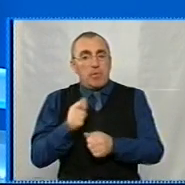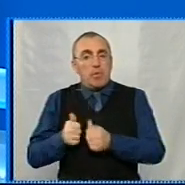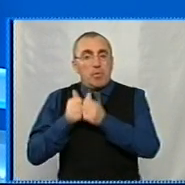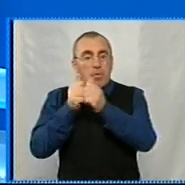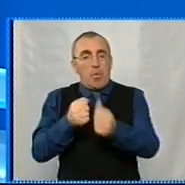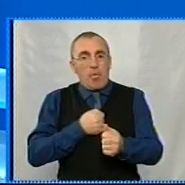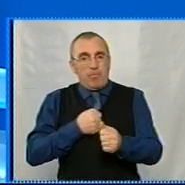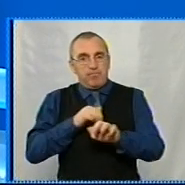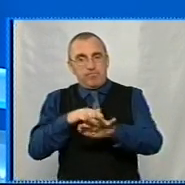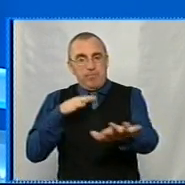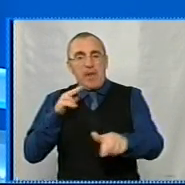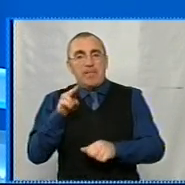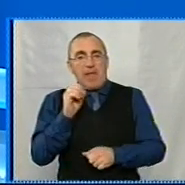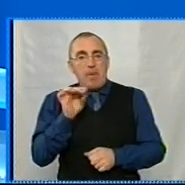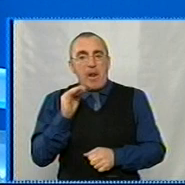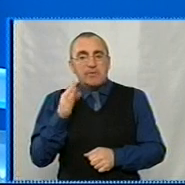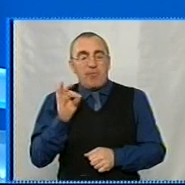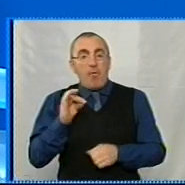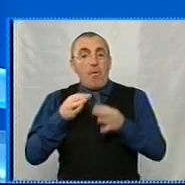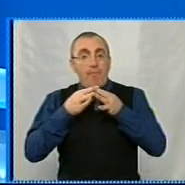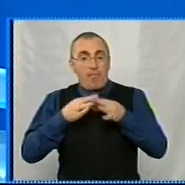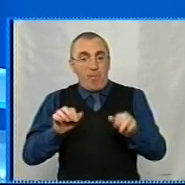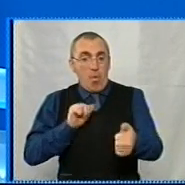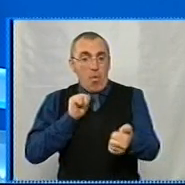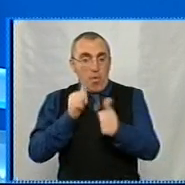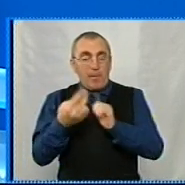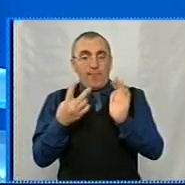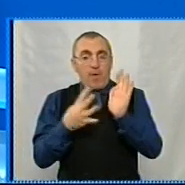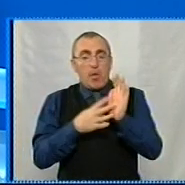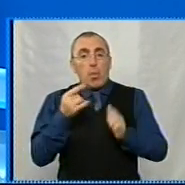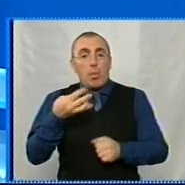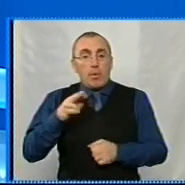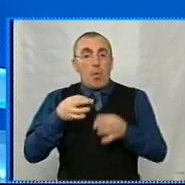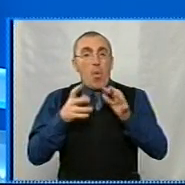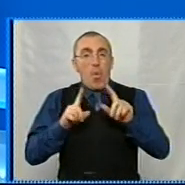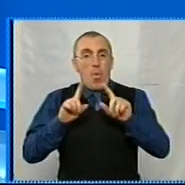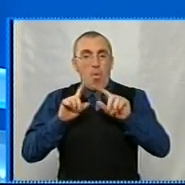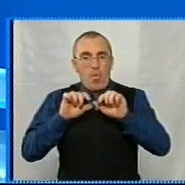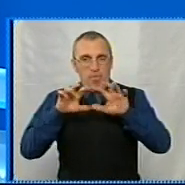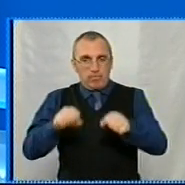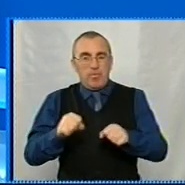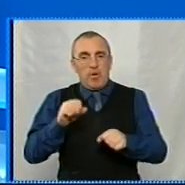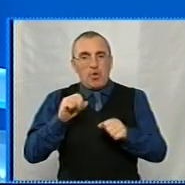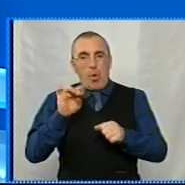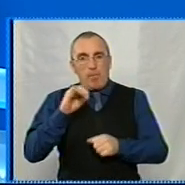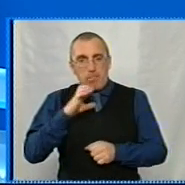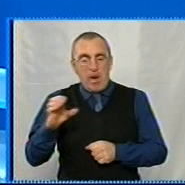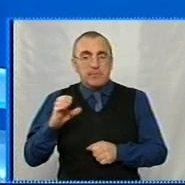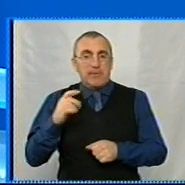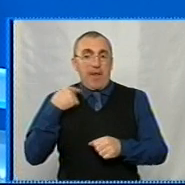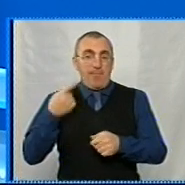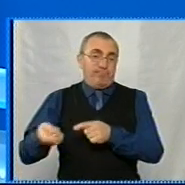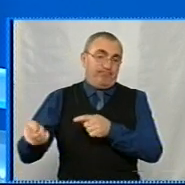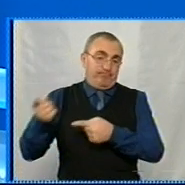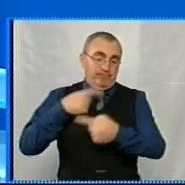колони під Дебальцевим. Обмін відбувся 29 грудня. З окупованого Донбасу на підконтрольну Києву територію повернулося